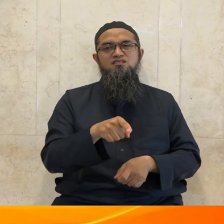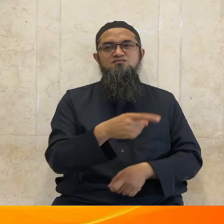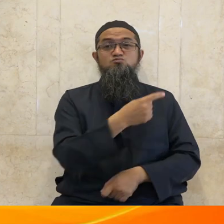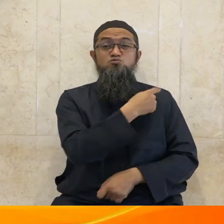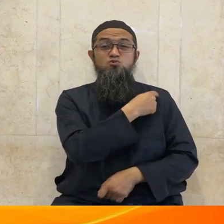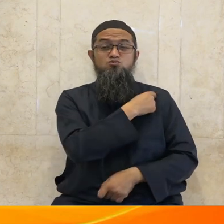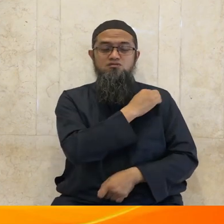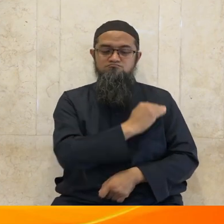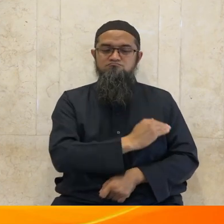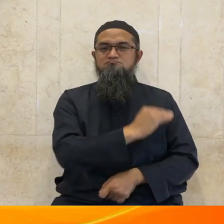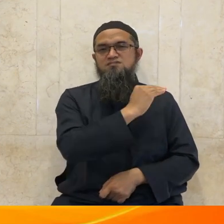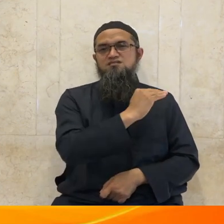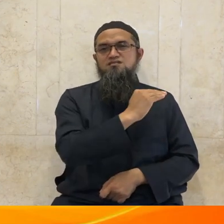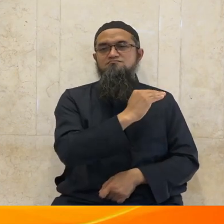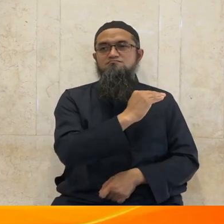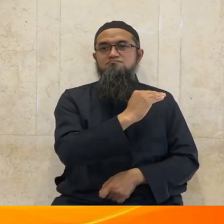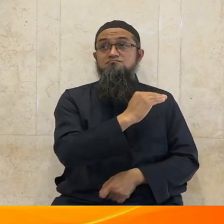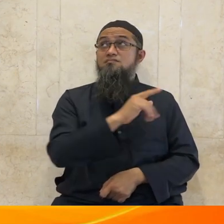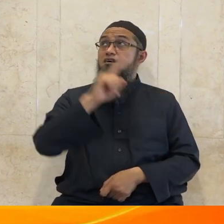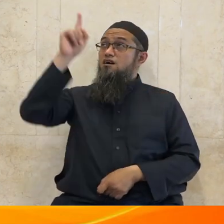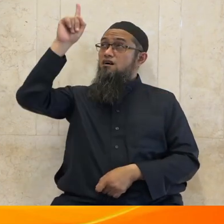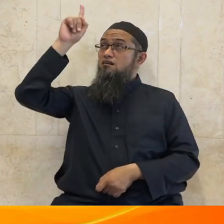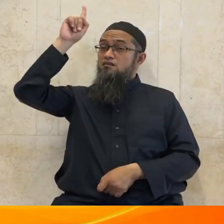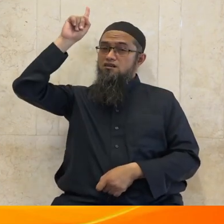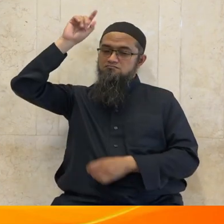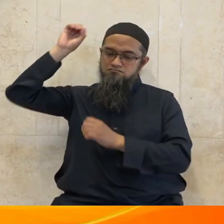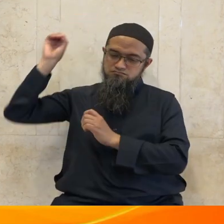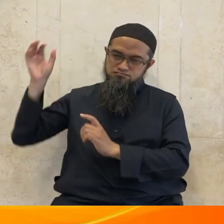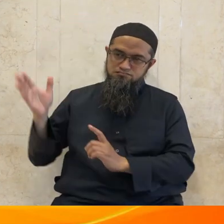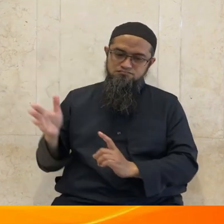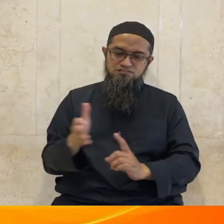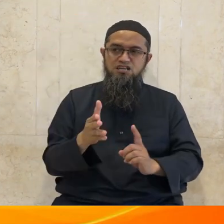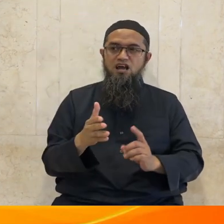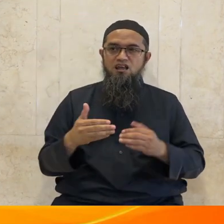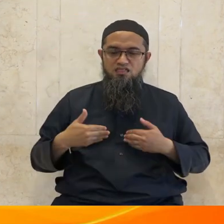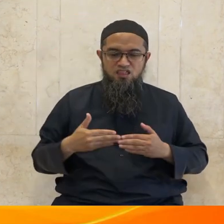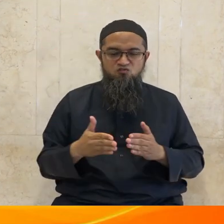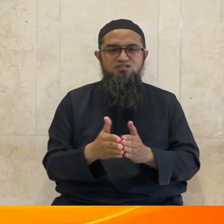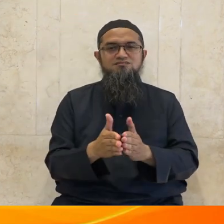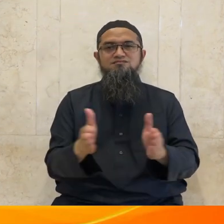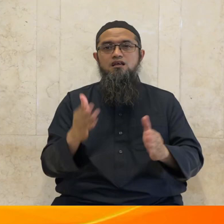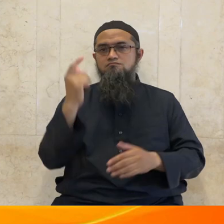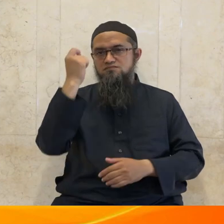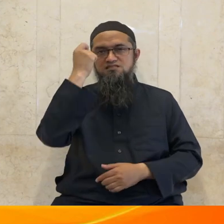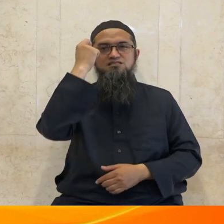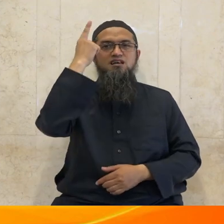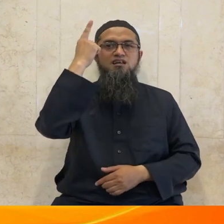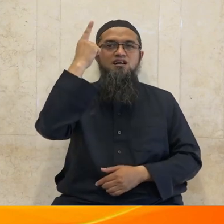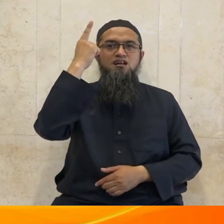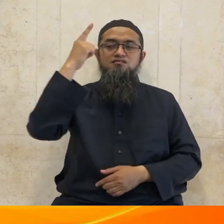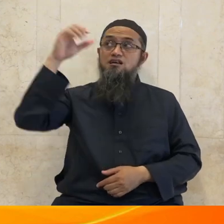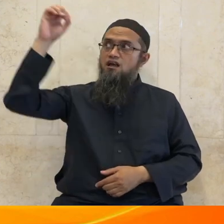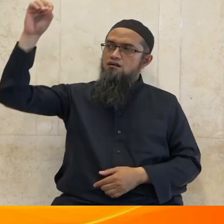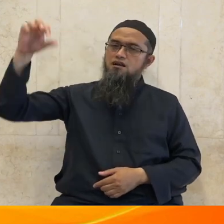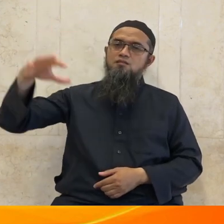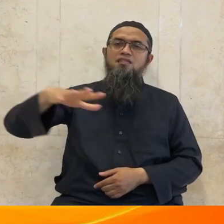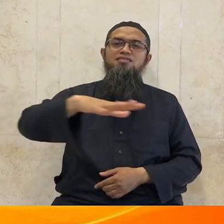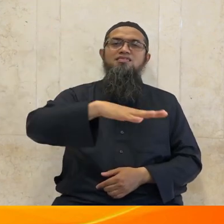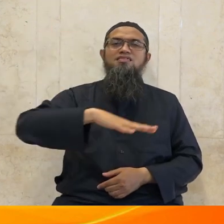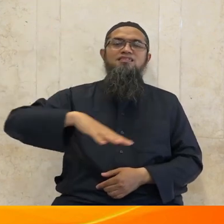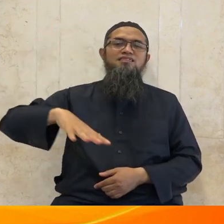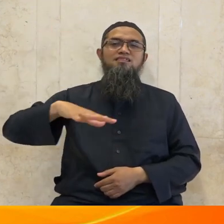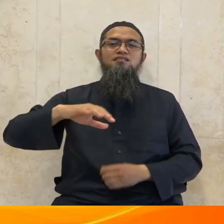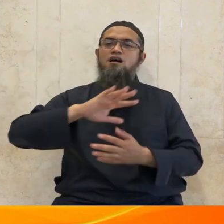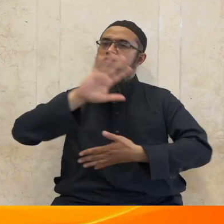sesungguhnya menciptakan manusia di seluruh penjuru dunia ini agar tercipta rahmatan lil'alamin rahmat